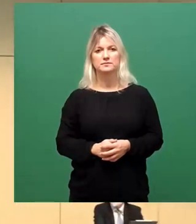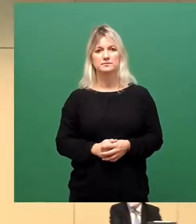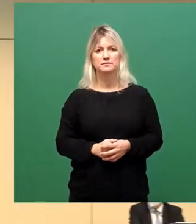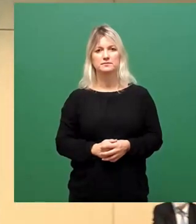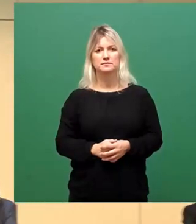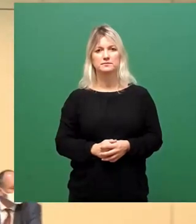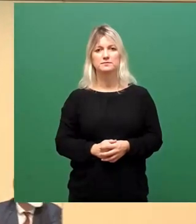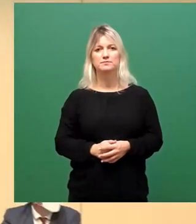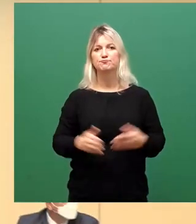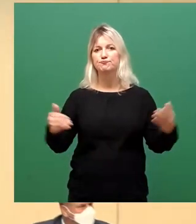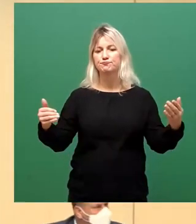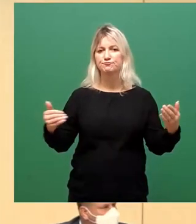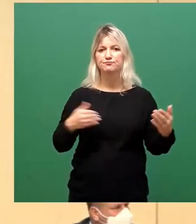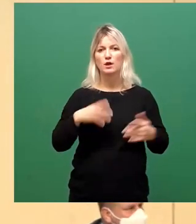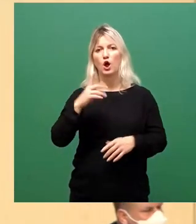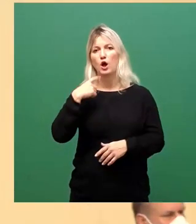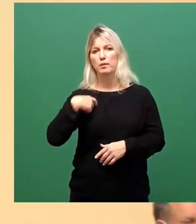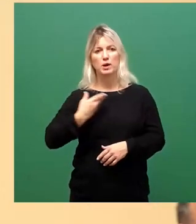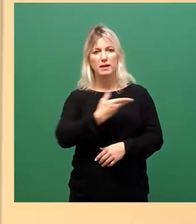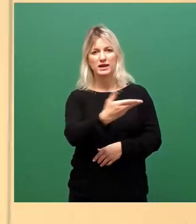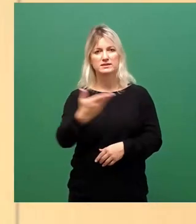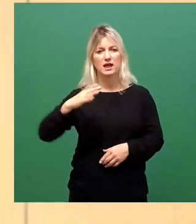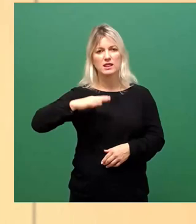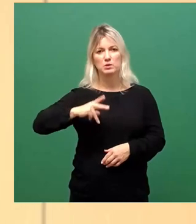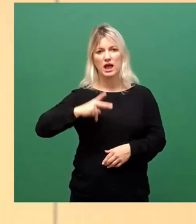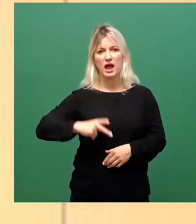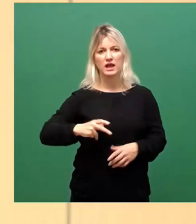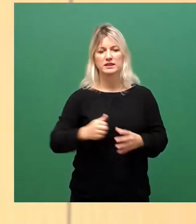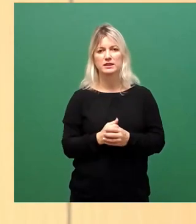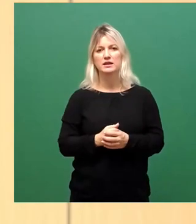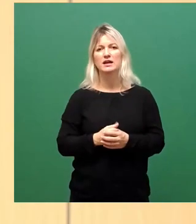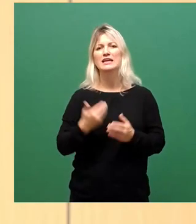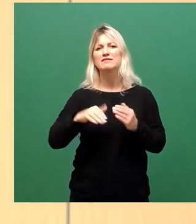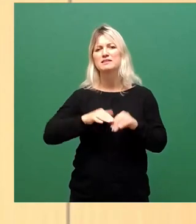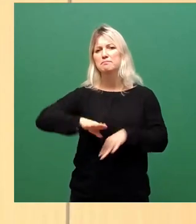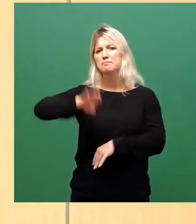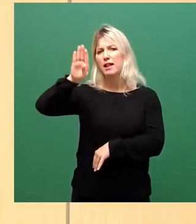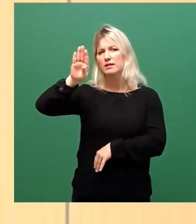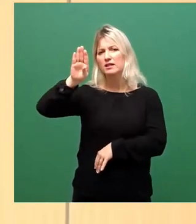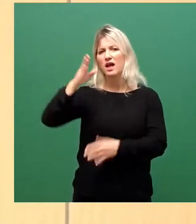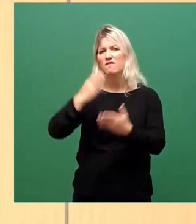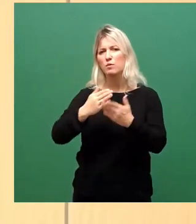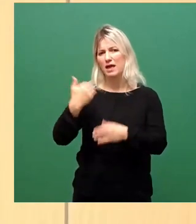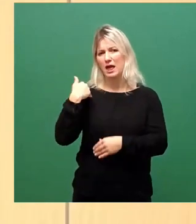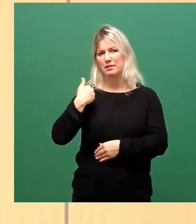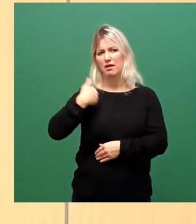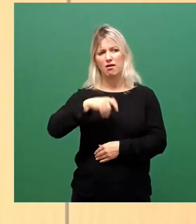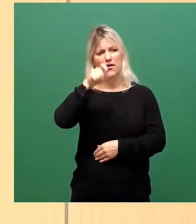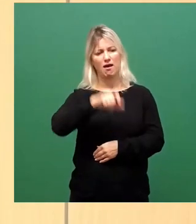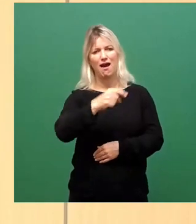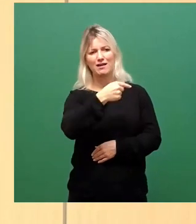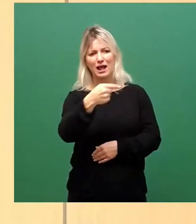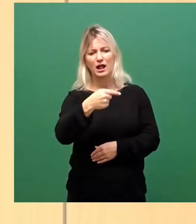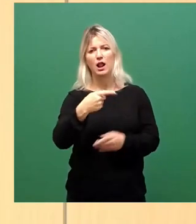Herr Oberbürgermeister, meine Damen und Herren, ich habe mich doch gemeldet, weil ich glaube, das, was Herr Gielke und auch Herr Lommel, auch Frau Dagen